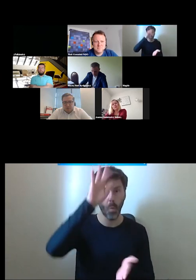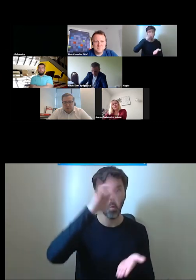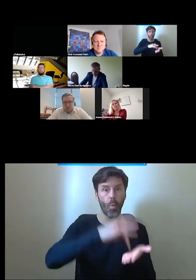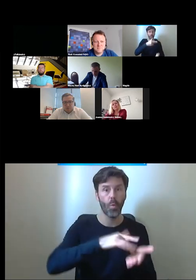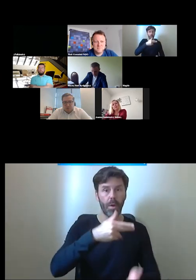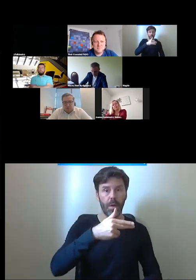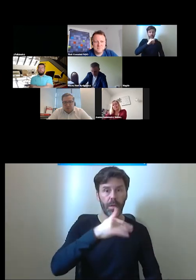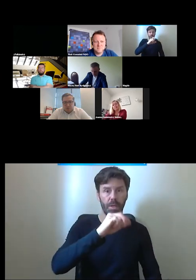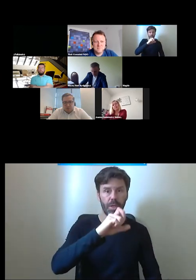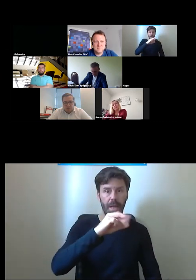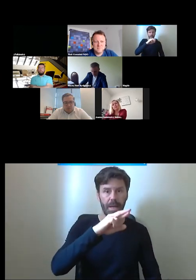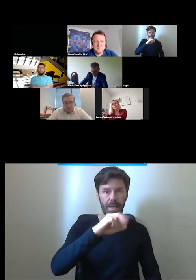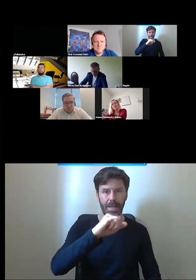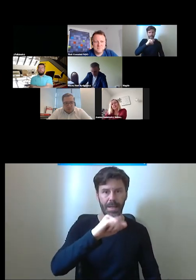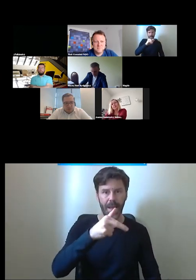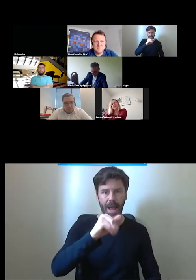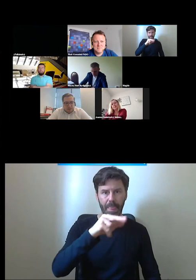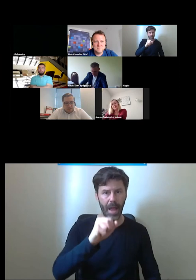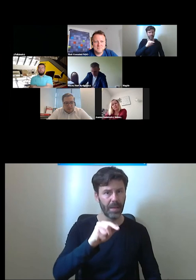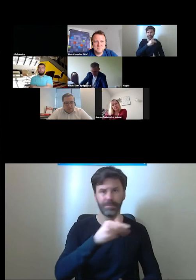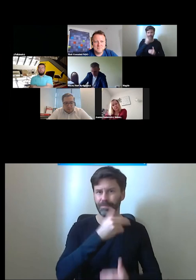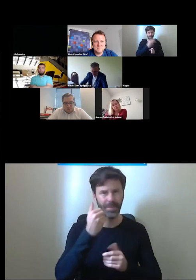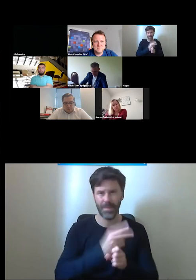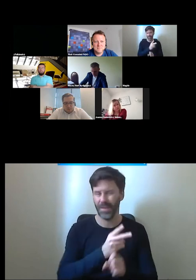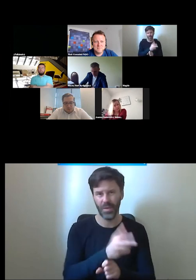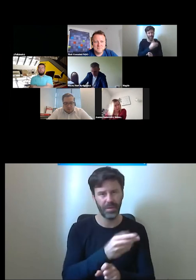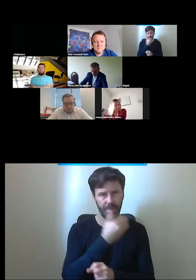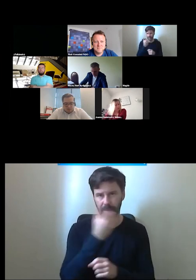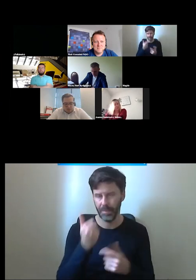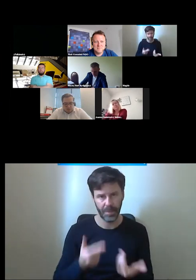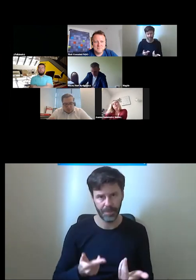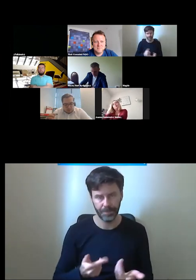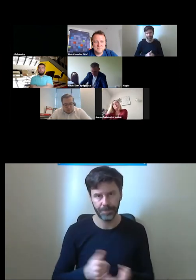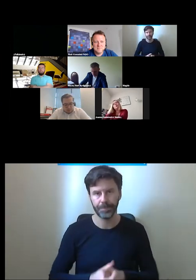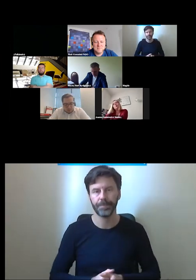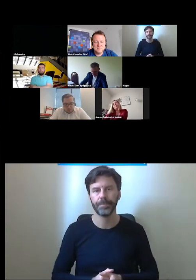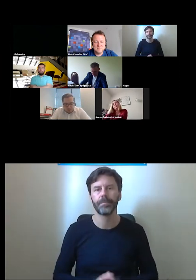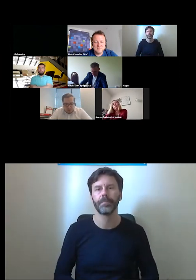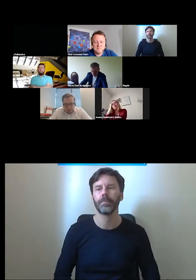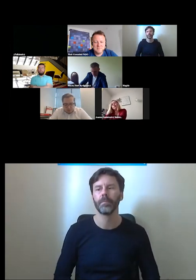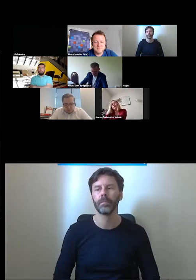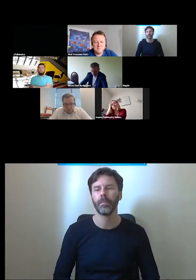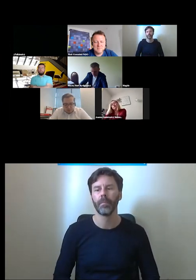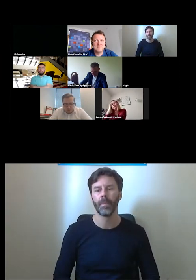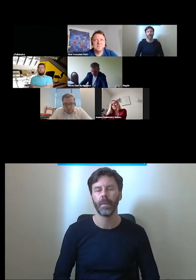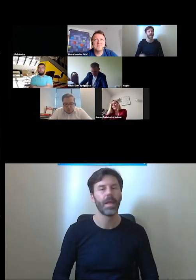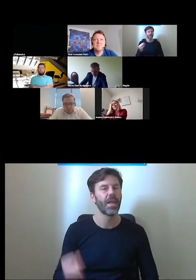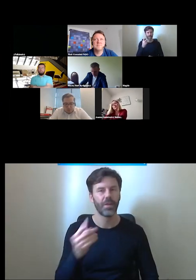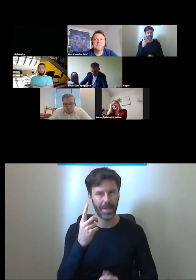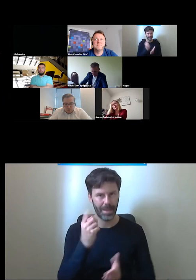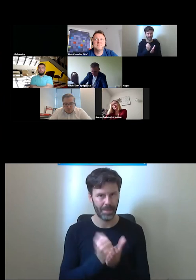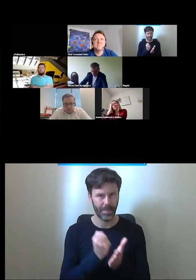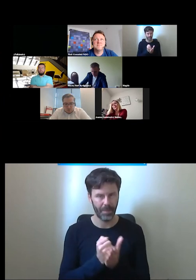taka pełna dostępność o której dzisiaj byśmy pewnie chcieli tutaj mówić to co jeszcze na co chciałem w tym kontekście zwrócić uwagę to to że